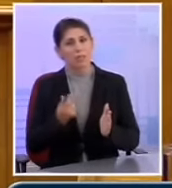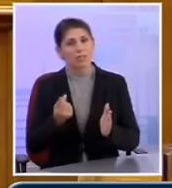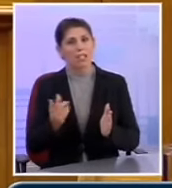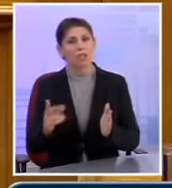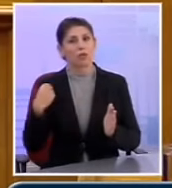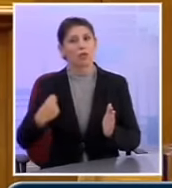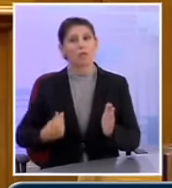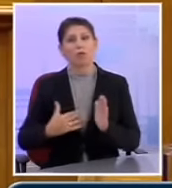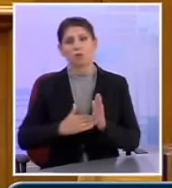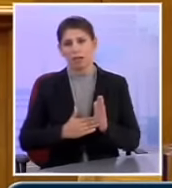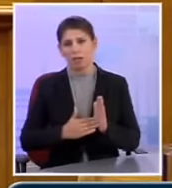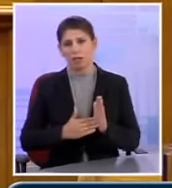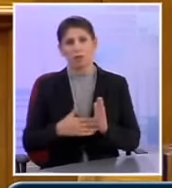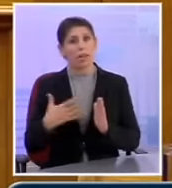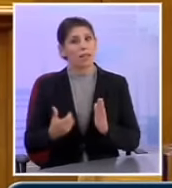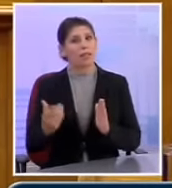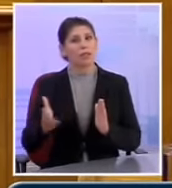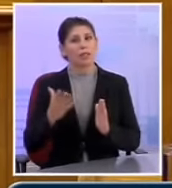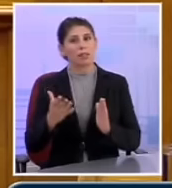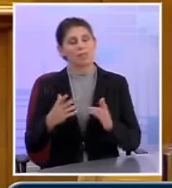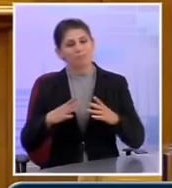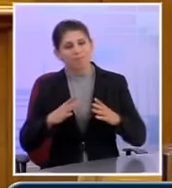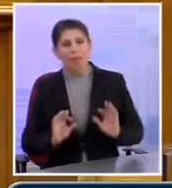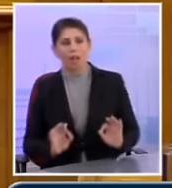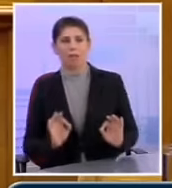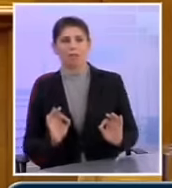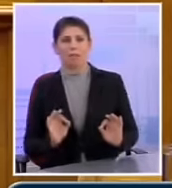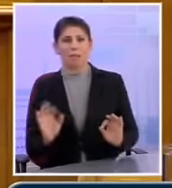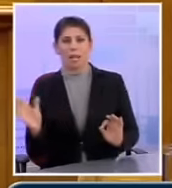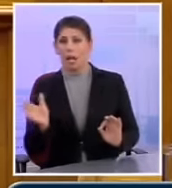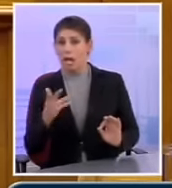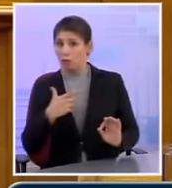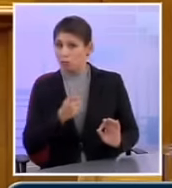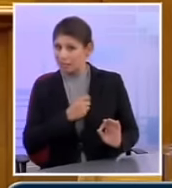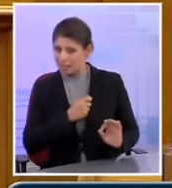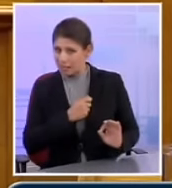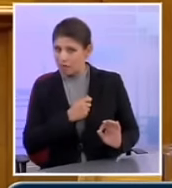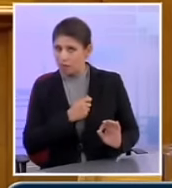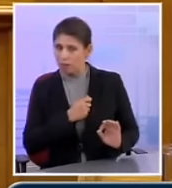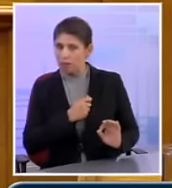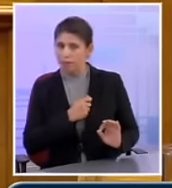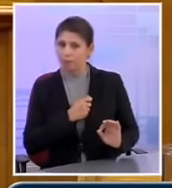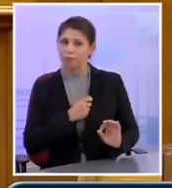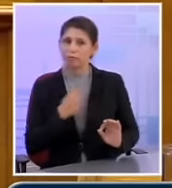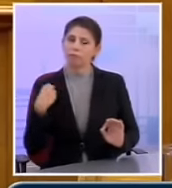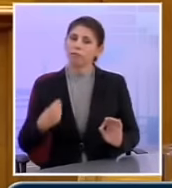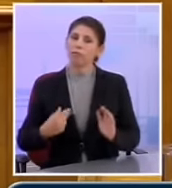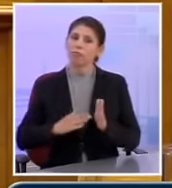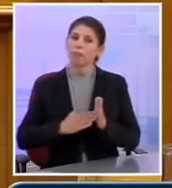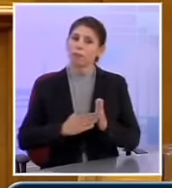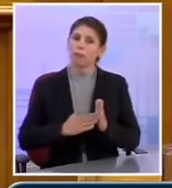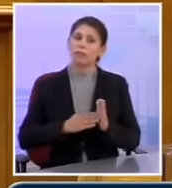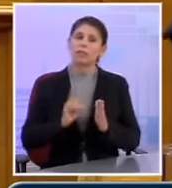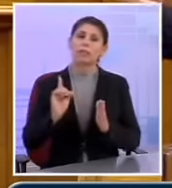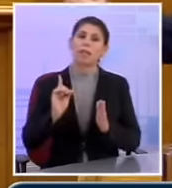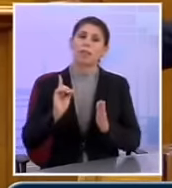τους δημόσιους υπαλλήλους να έχουν κάποια διακριτική ευκαιρία. Αν δεν τους εμπιστεύουμε τους δημόσιους υπαλλήλους και